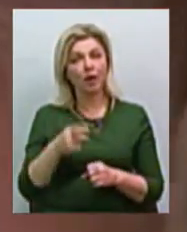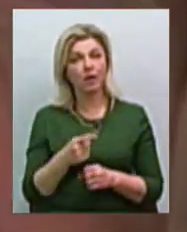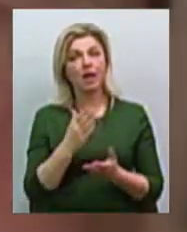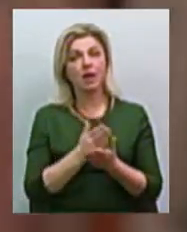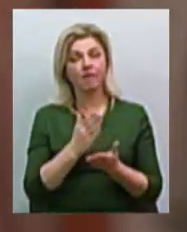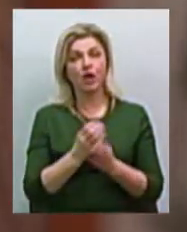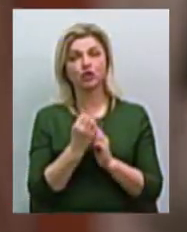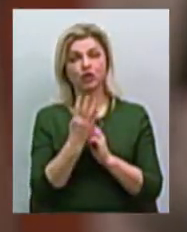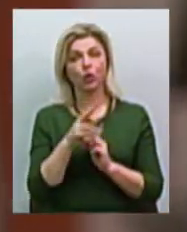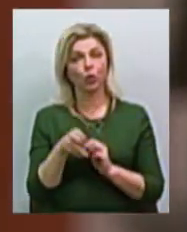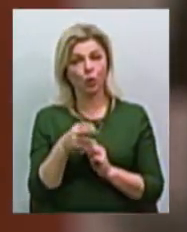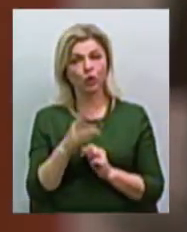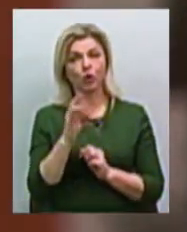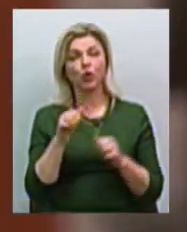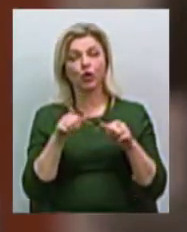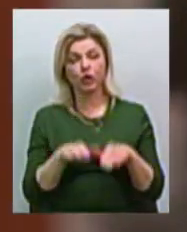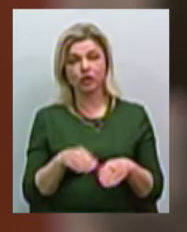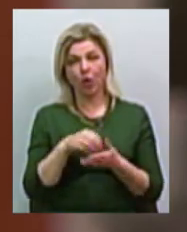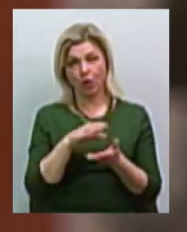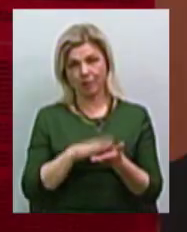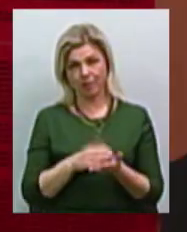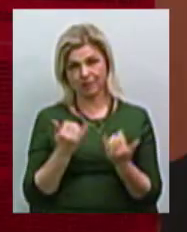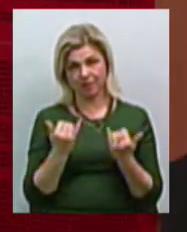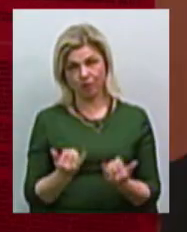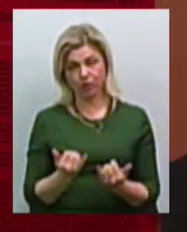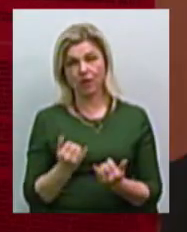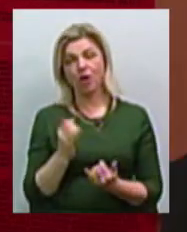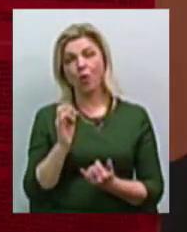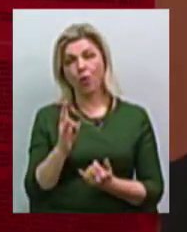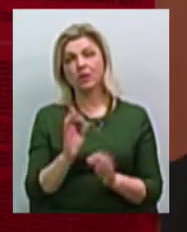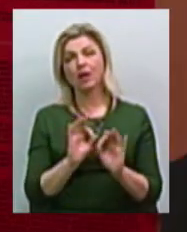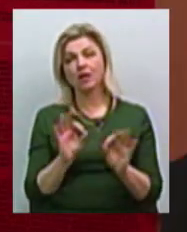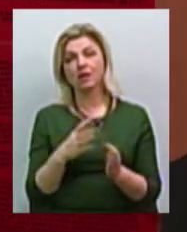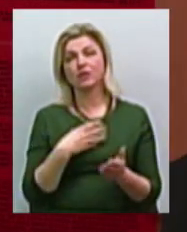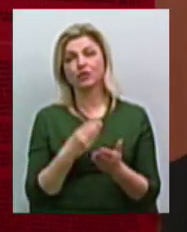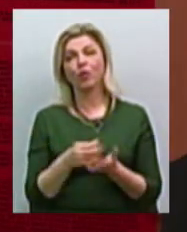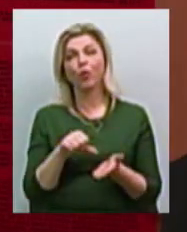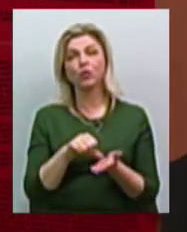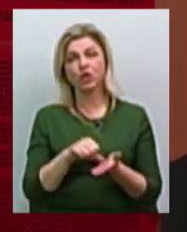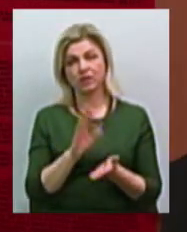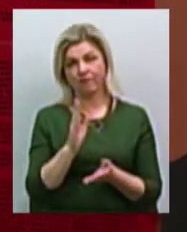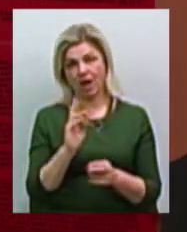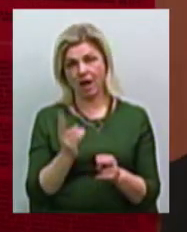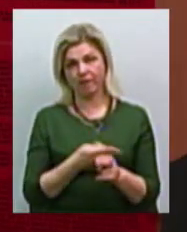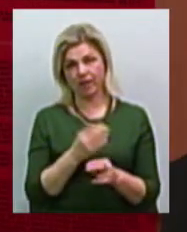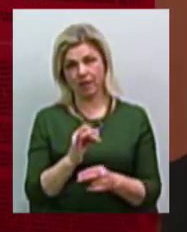14 грудня, але вирішив відзначити його сьогодні. Чоловік розповідає про свою участь в ліквідації». «Це був